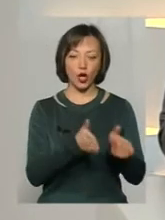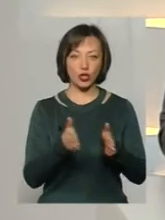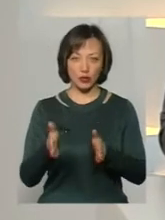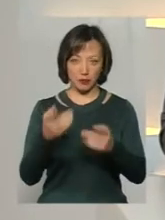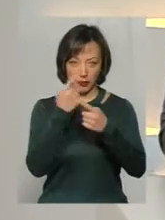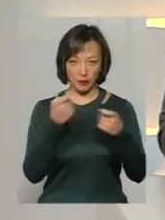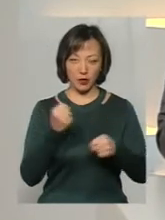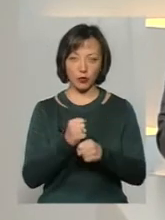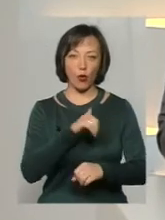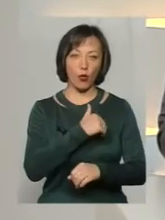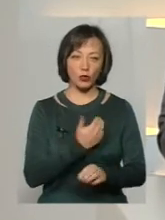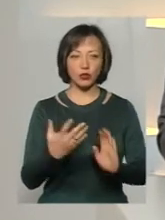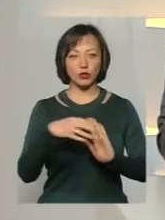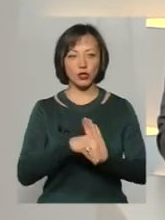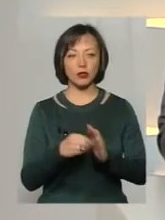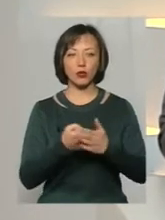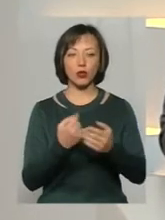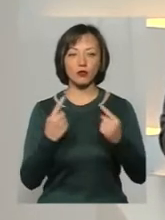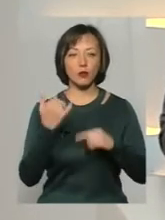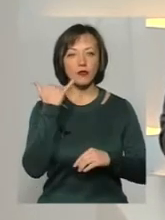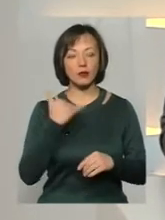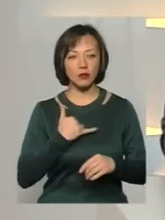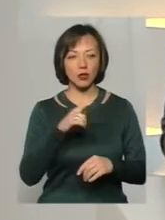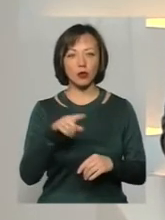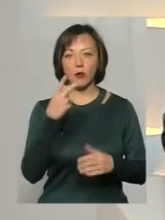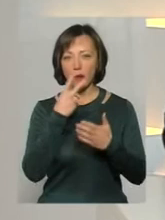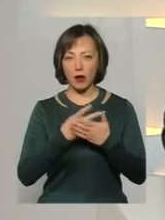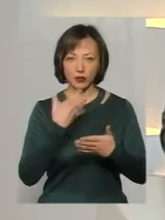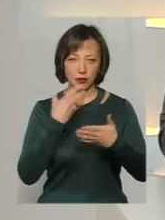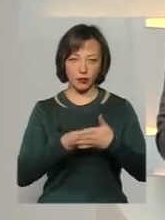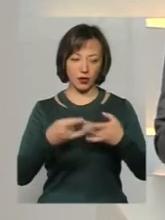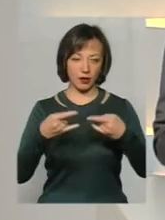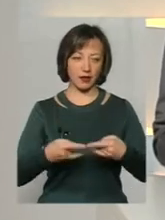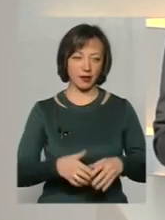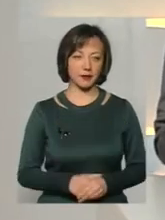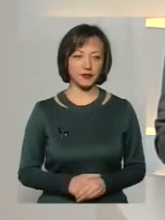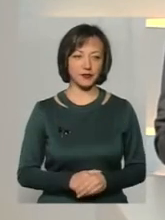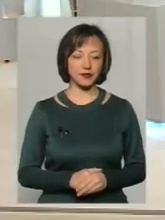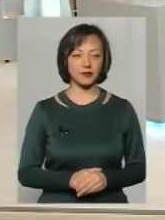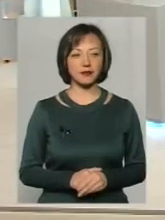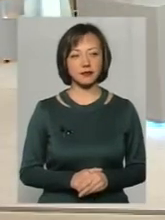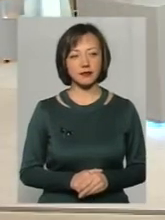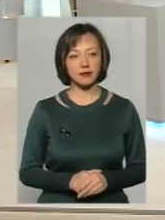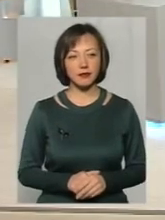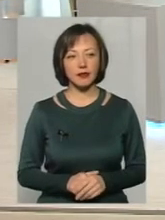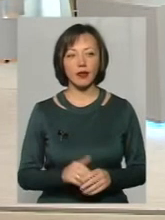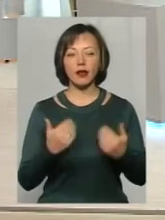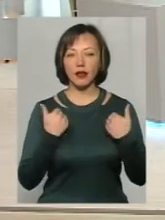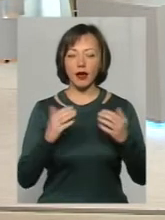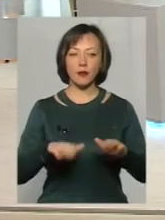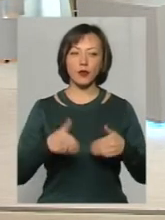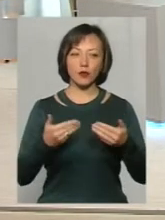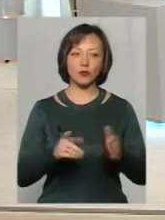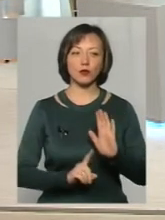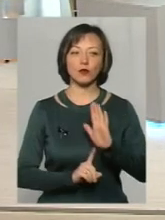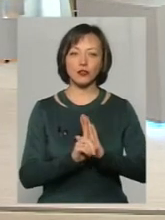Тому, якщо ви хочете долучитись до розмови, телефонуйте, номера бачите на своїх екранах. І я пропоную почати сьогодні все ж таки з